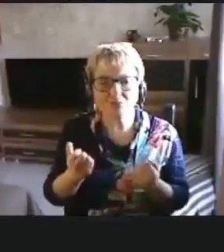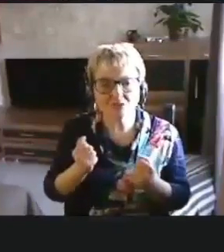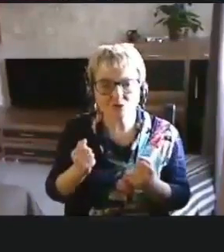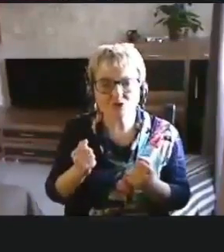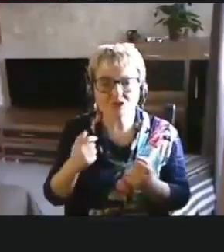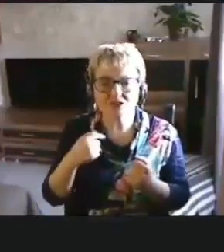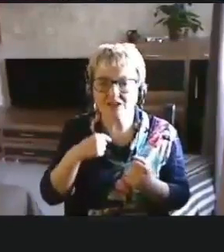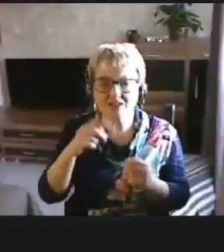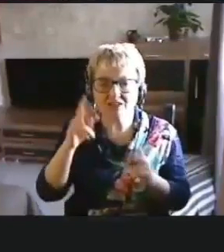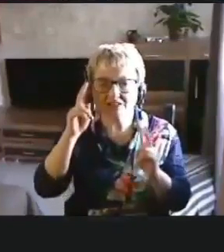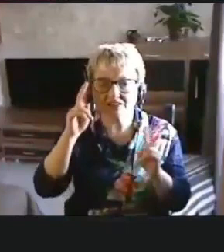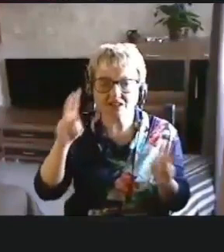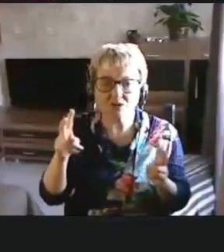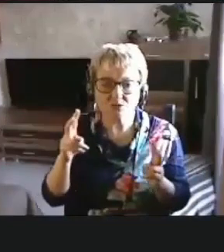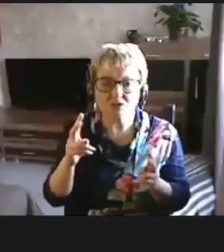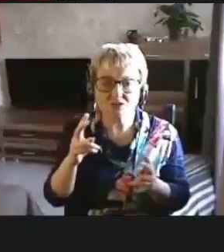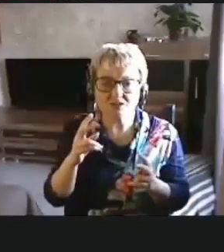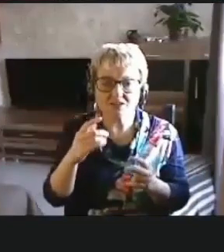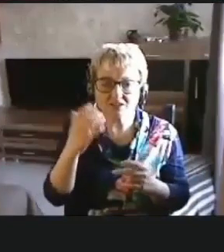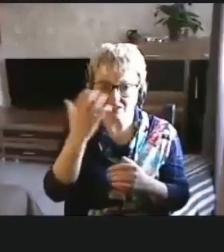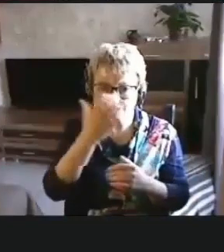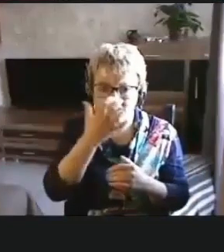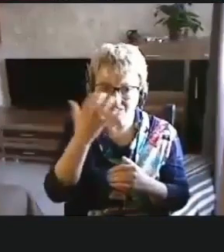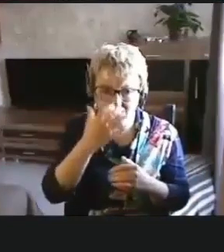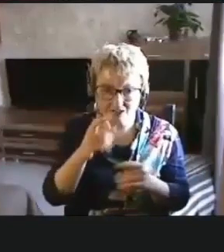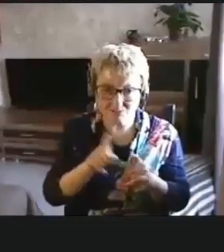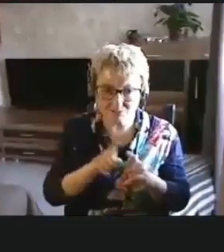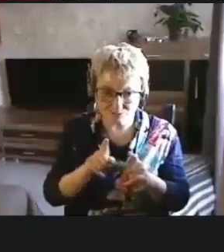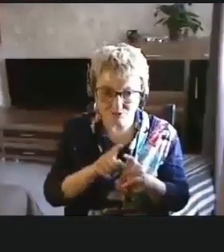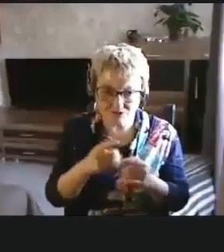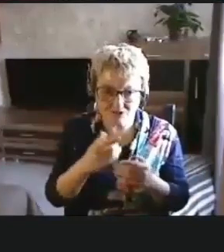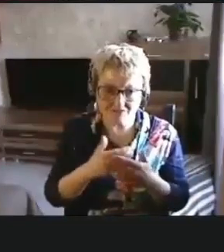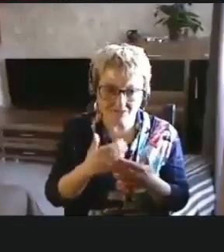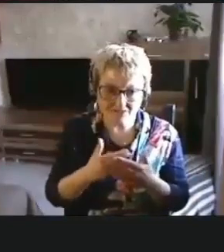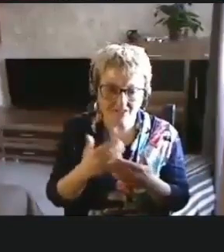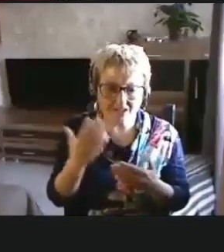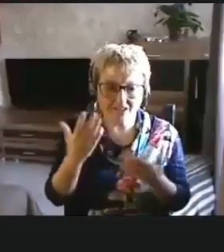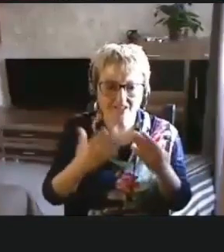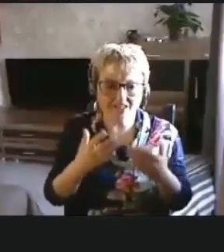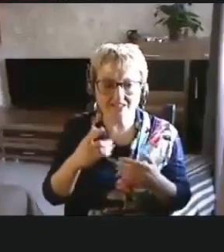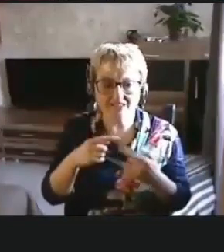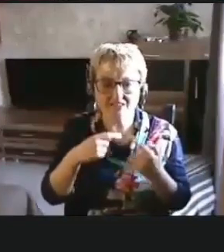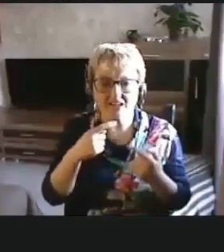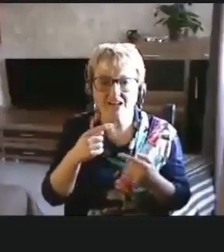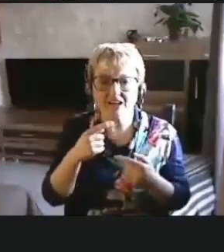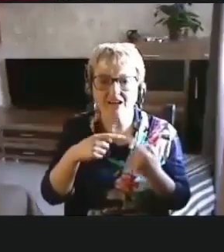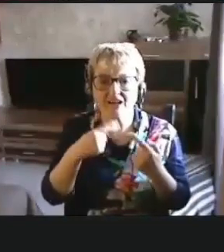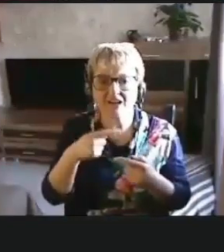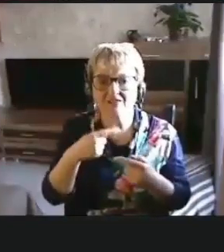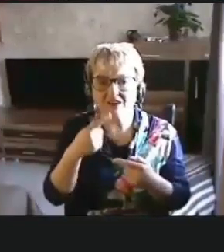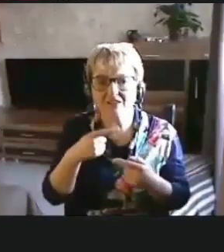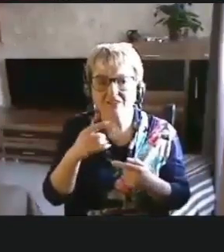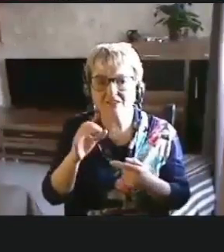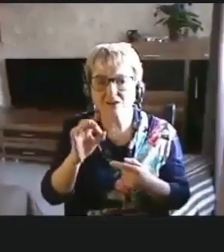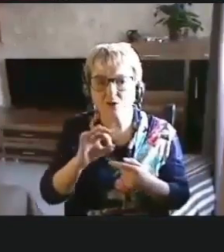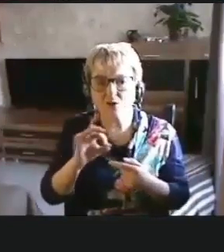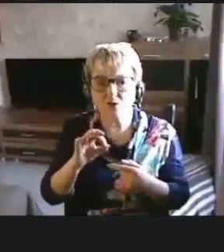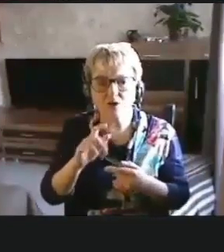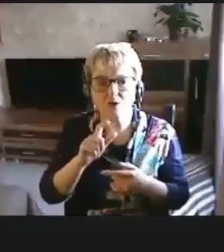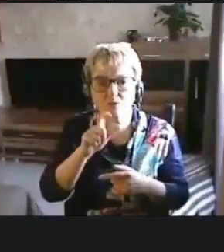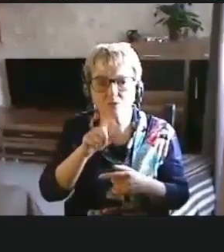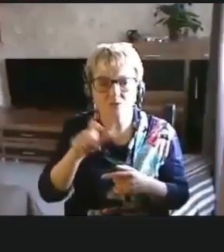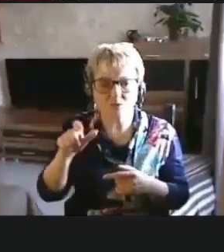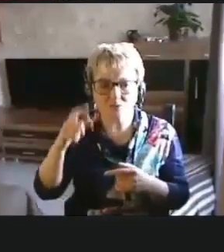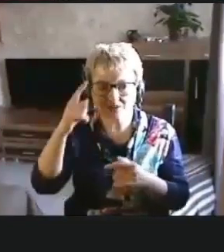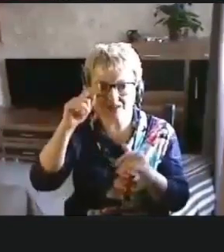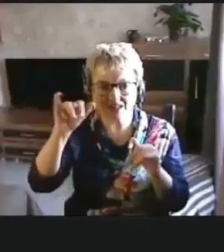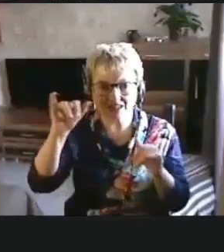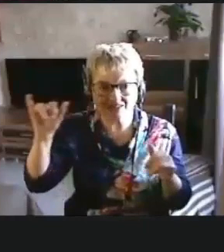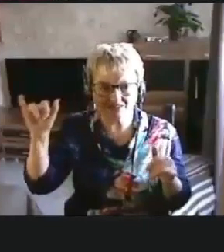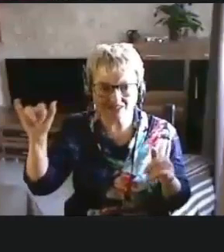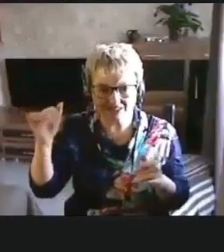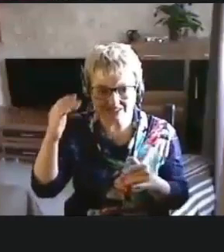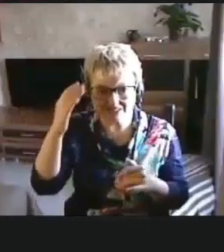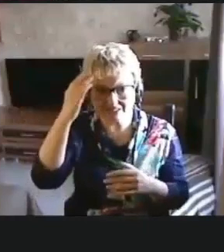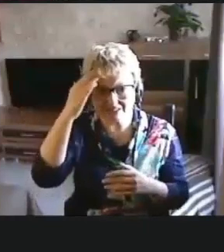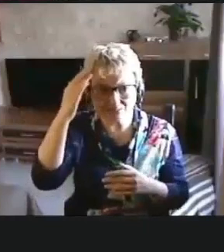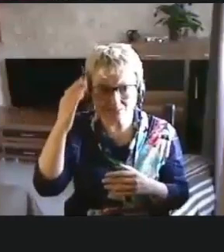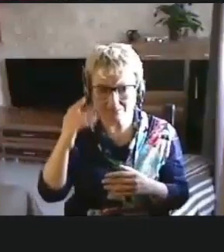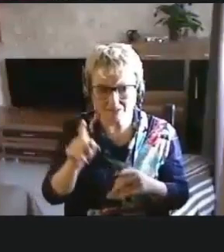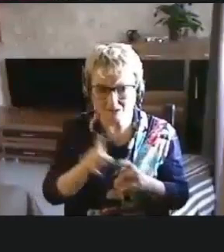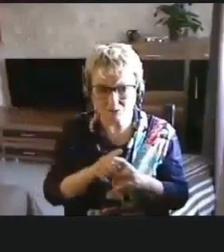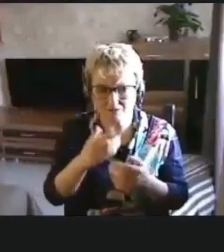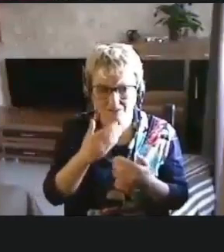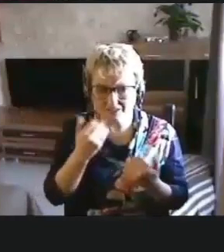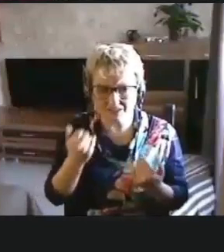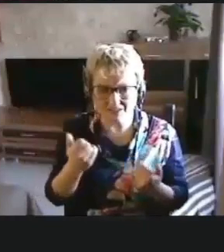я не знаю, наверное, и незрячим людям, но если речь идет о людях, которые имеют нарушение развития,-моему, такого точно нету